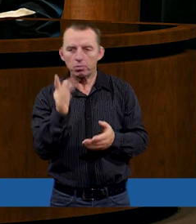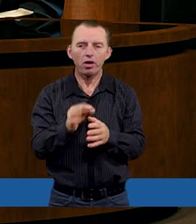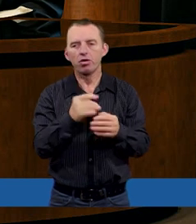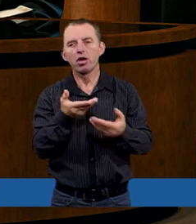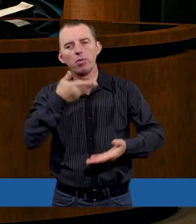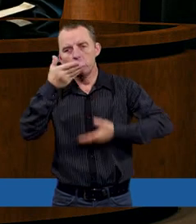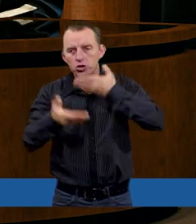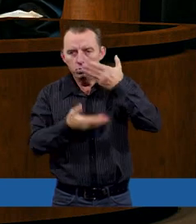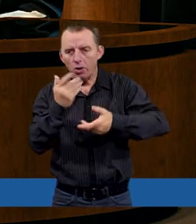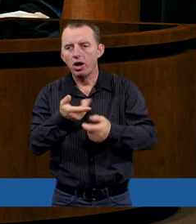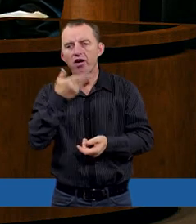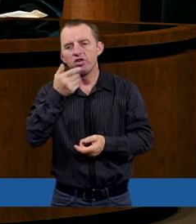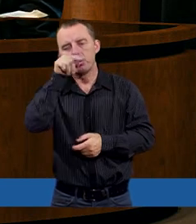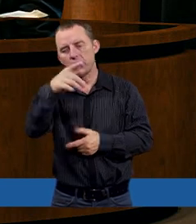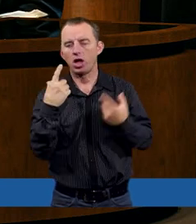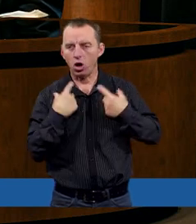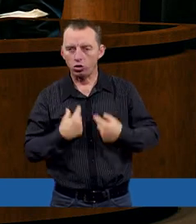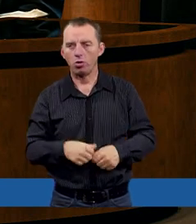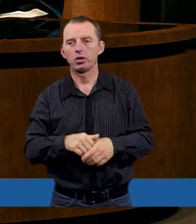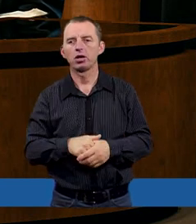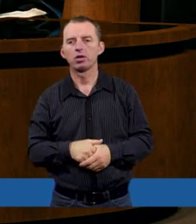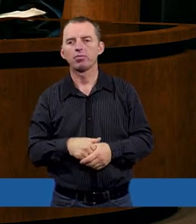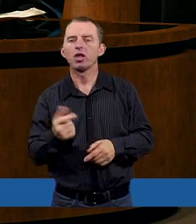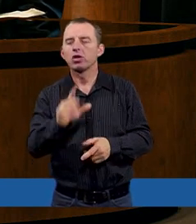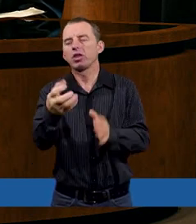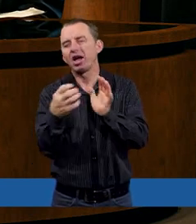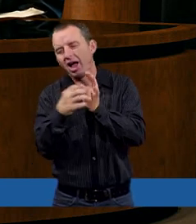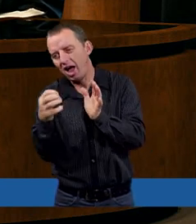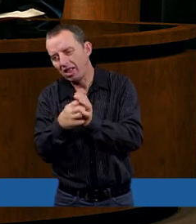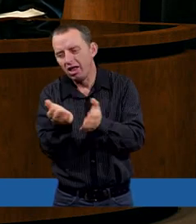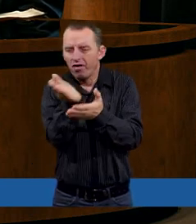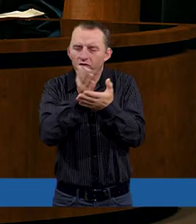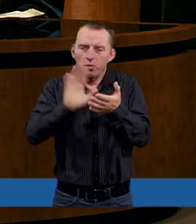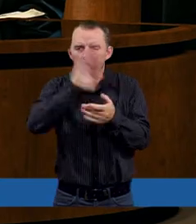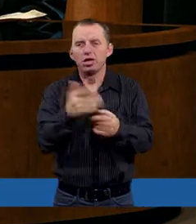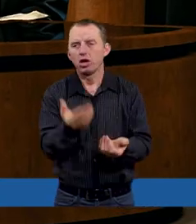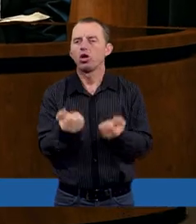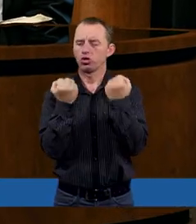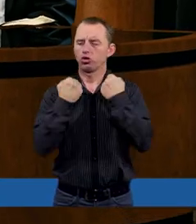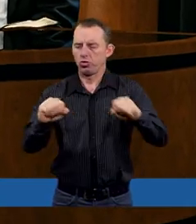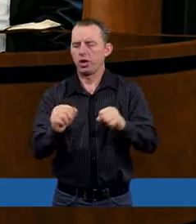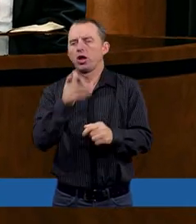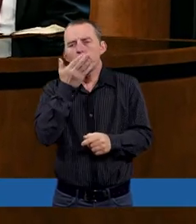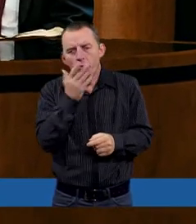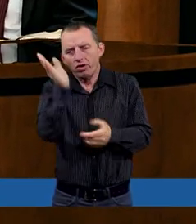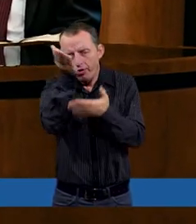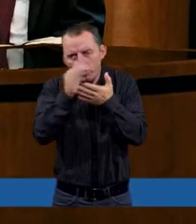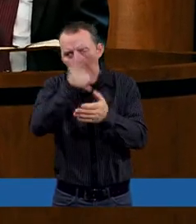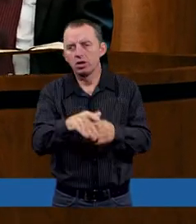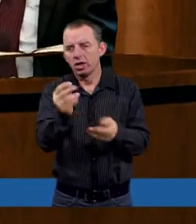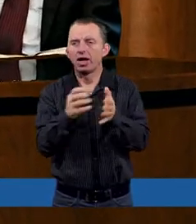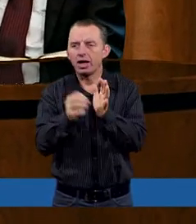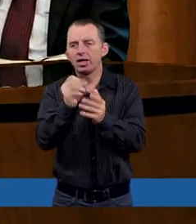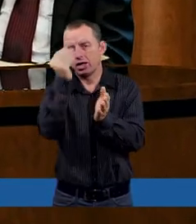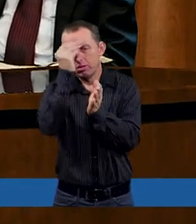ta wypowiedź Sofara, tak? Tak. Tak. I w ogóle co ty gadasz wobec Boga? Jak ty w ogóle śmiesz mówić takie rzeczy wobec Boga? Skończ gadać takie